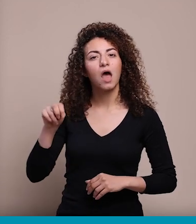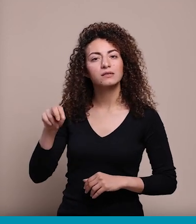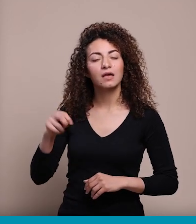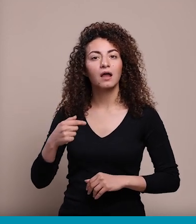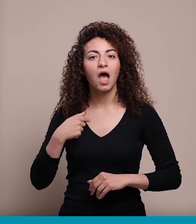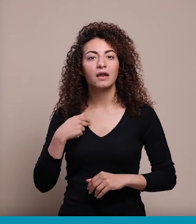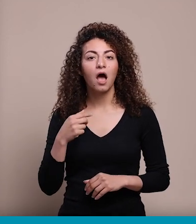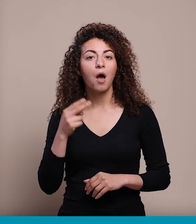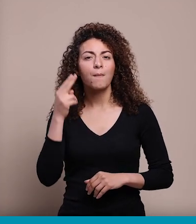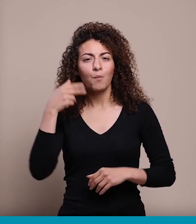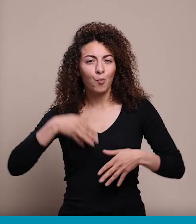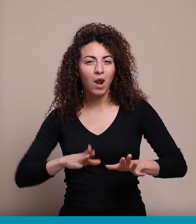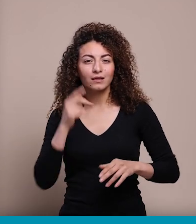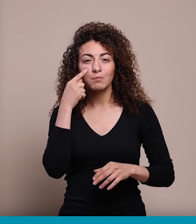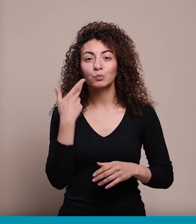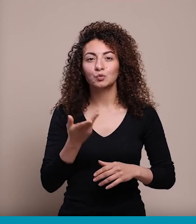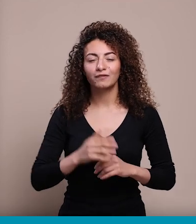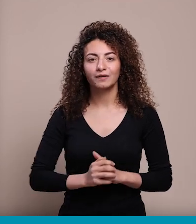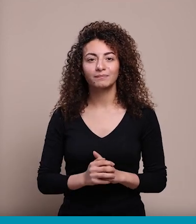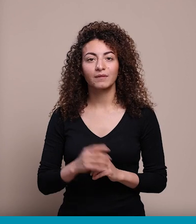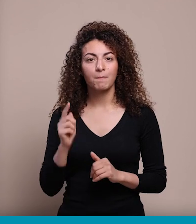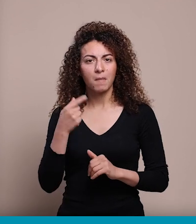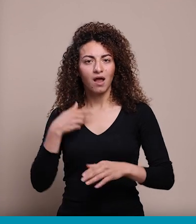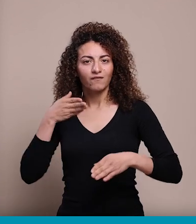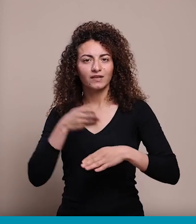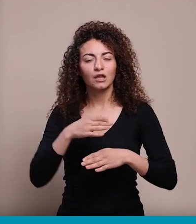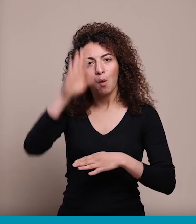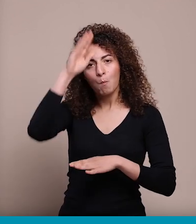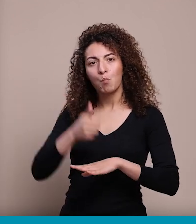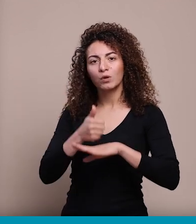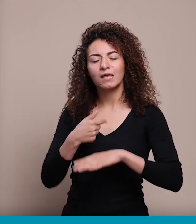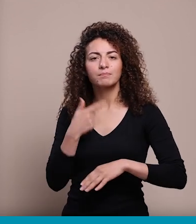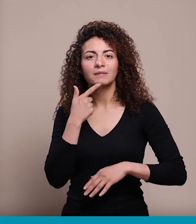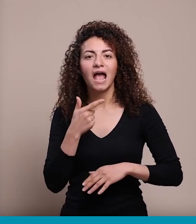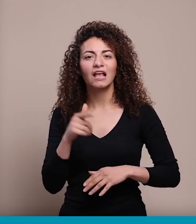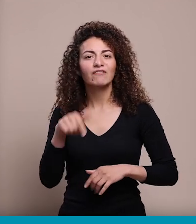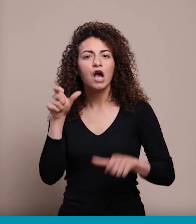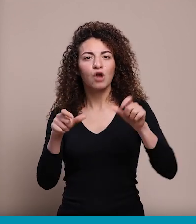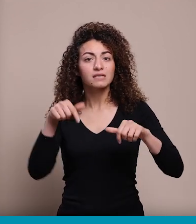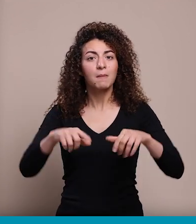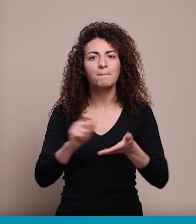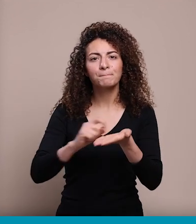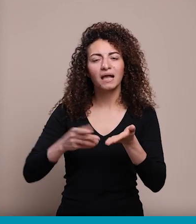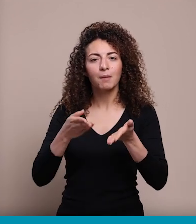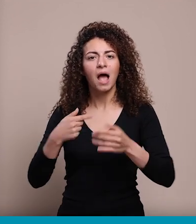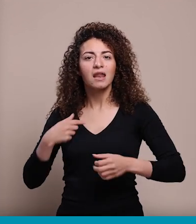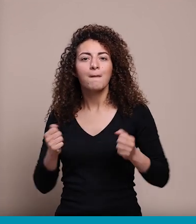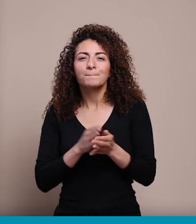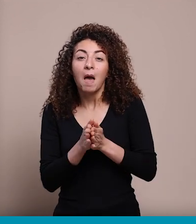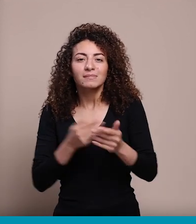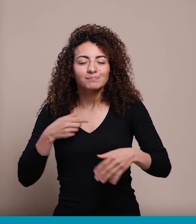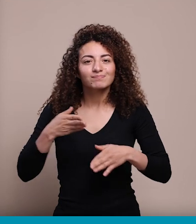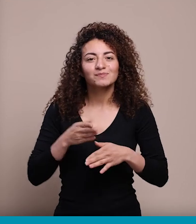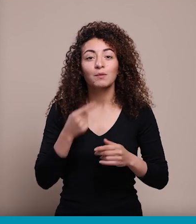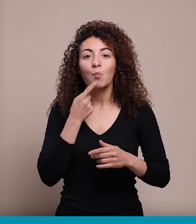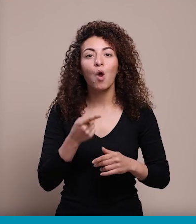سنة أنا كفيفة من الولادة مرة فتت لأحكي مع مديري وكان عنده ناس بالمكتب ففتت أنا محمس